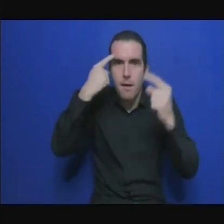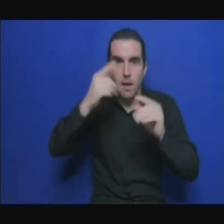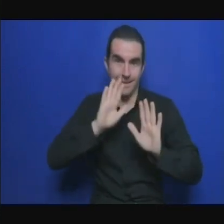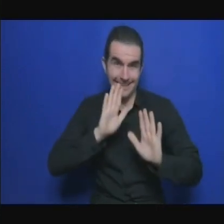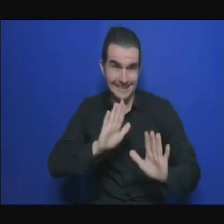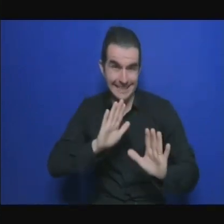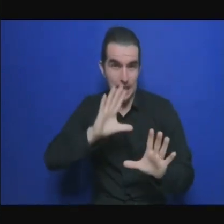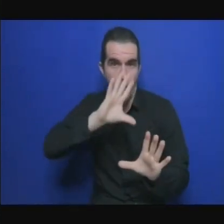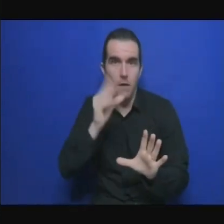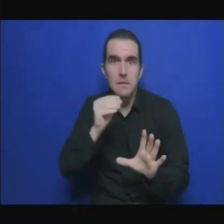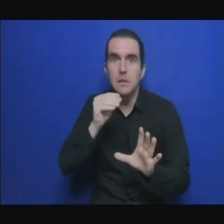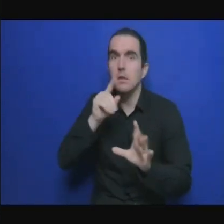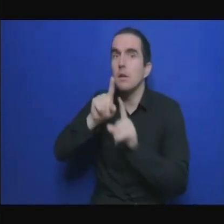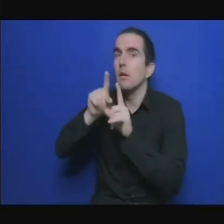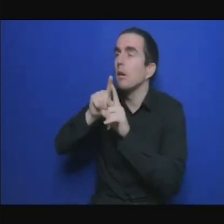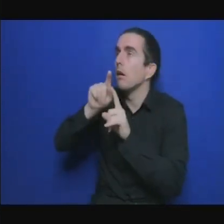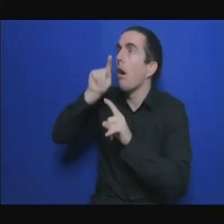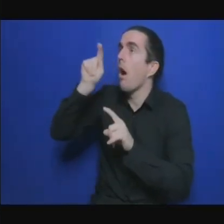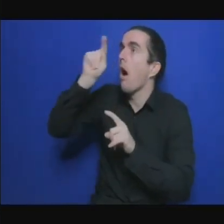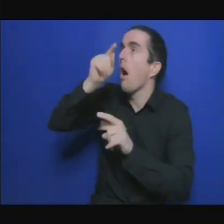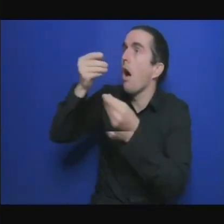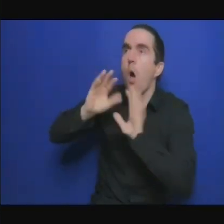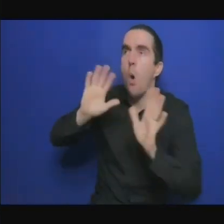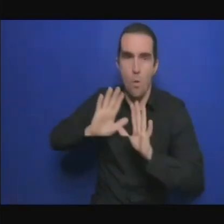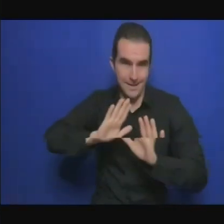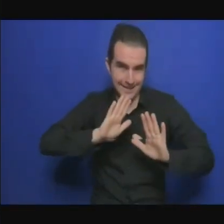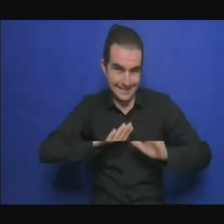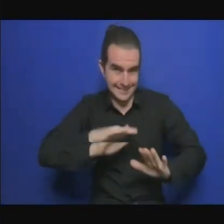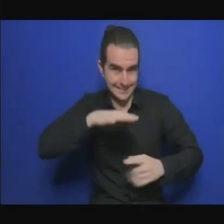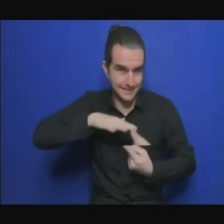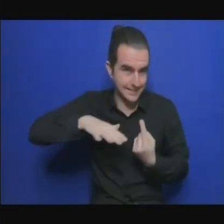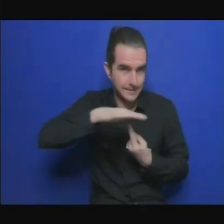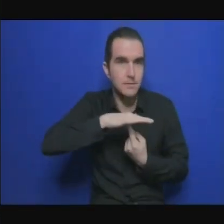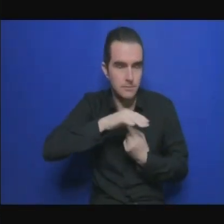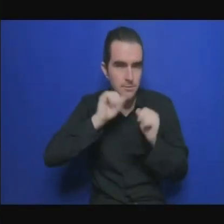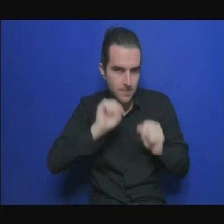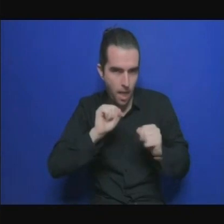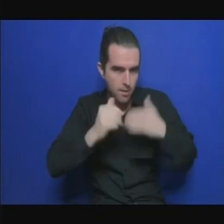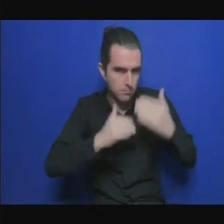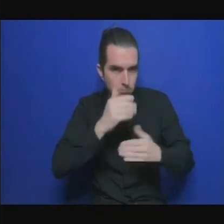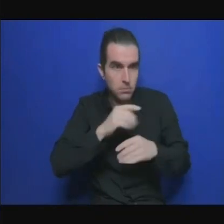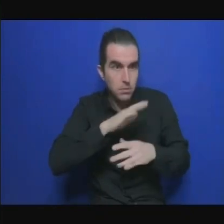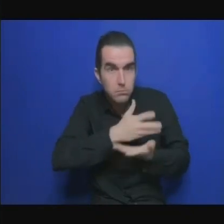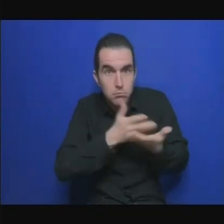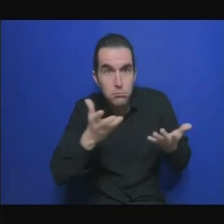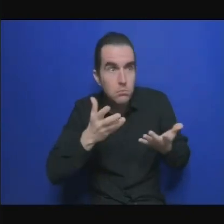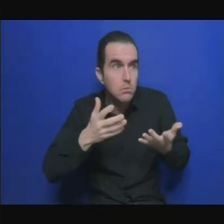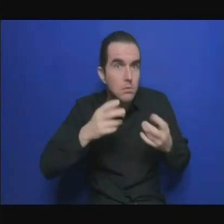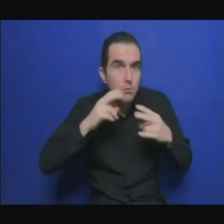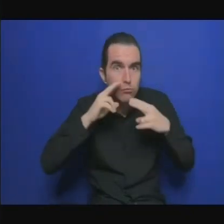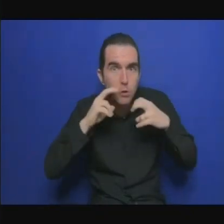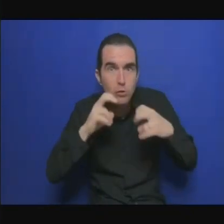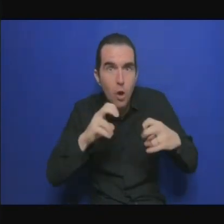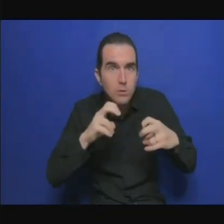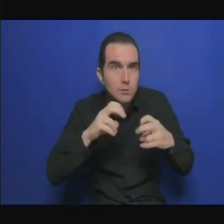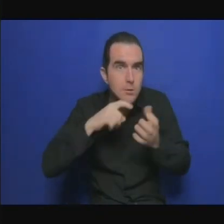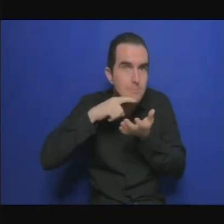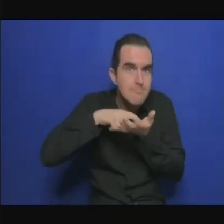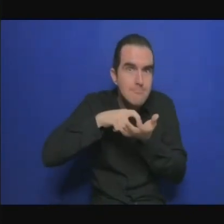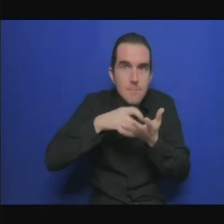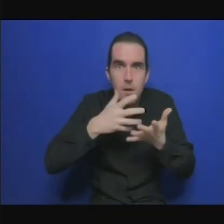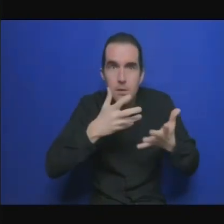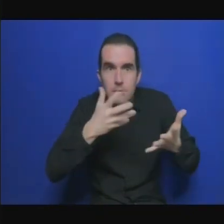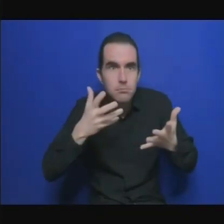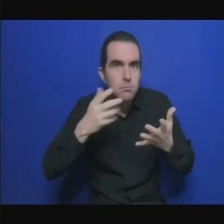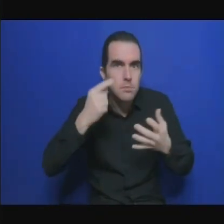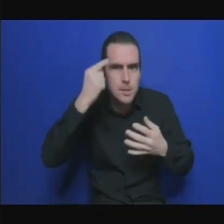voilà en gros là où je souhaite m'arrêter merci merci beaucoup et vous